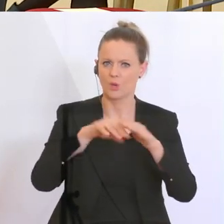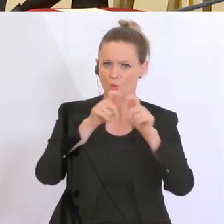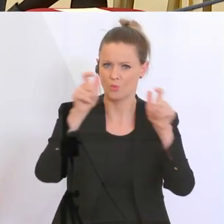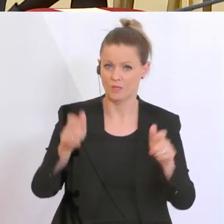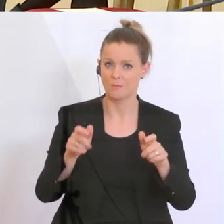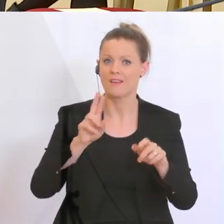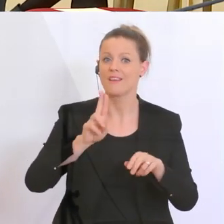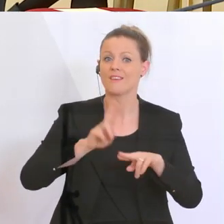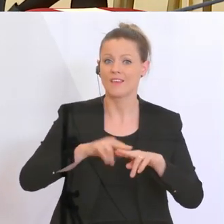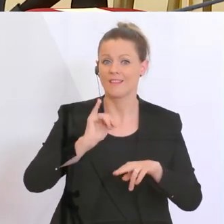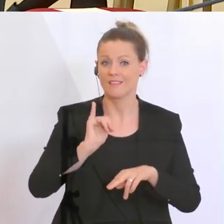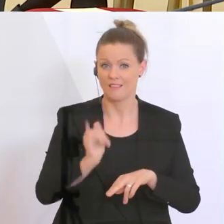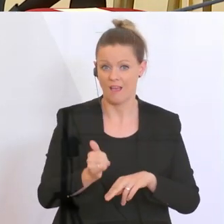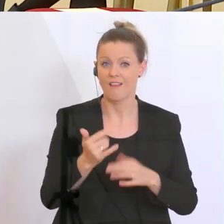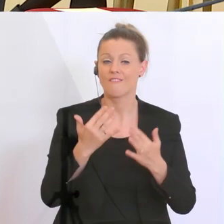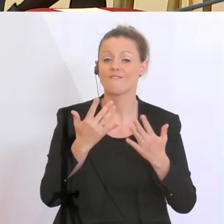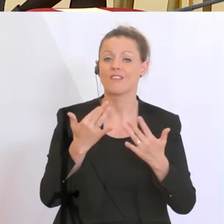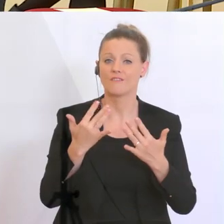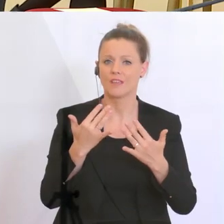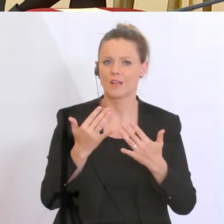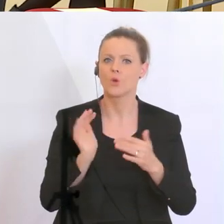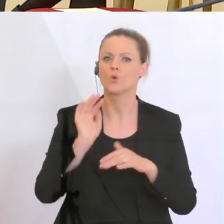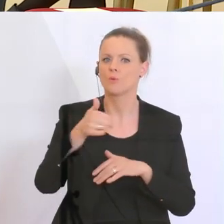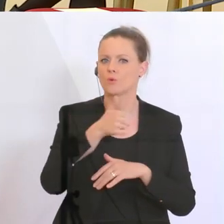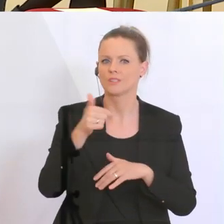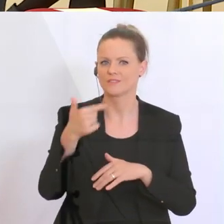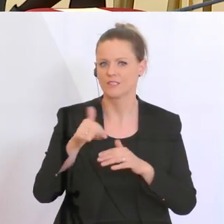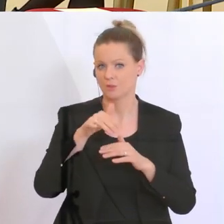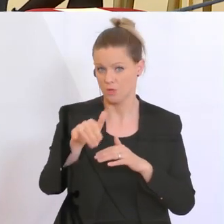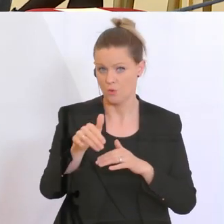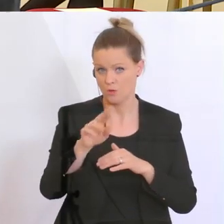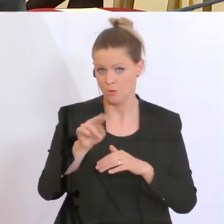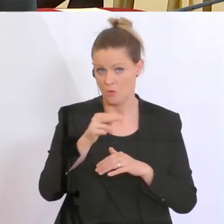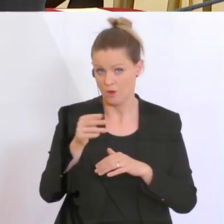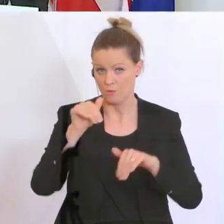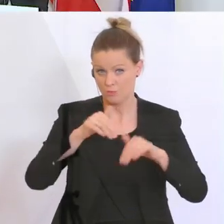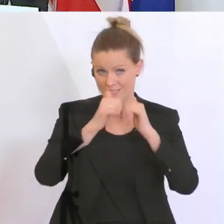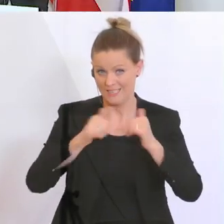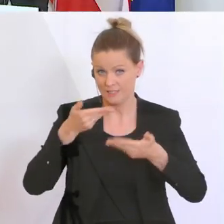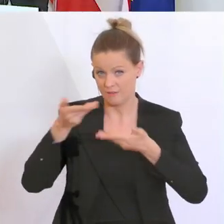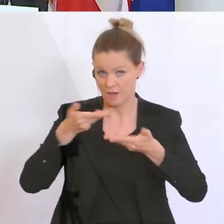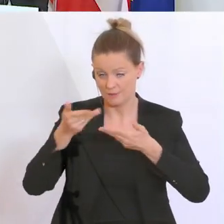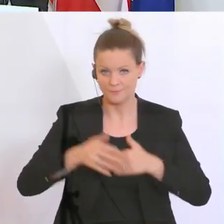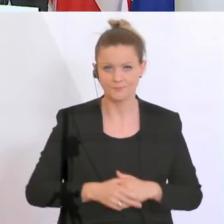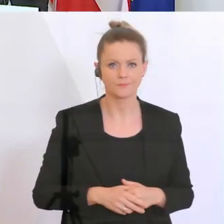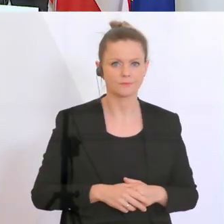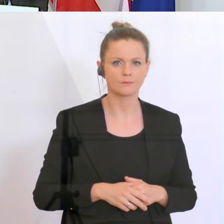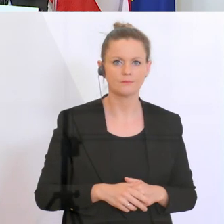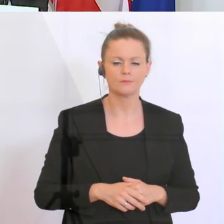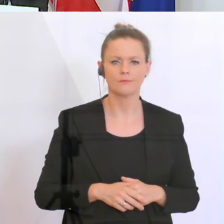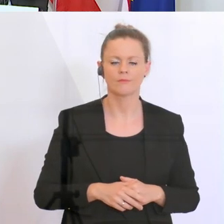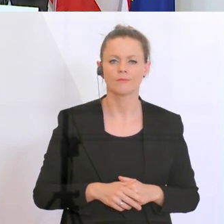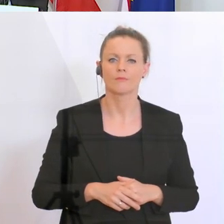die über diese Grenze von 120 Millionen Euro kommen, mit denen auch extra verhandelt wird? Die Kurve hat ja klare